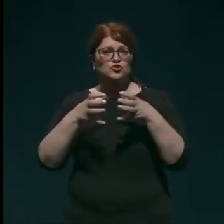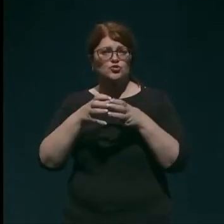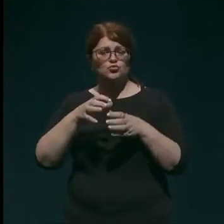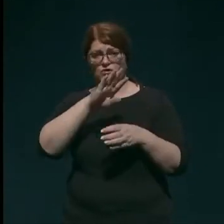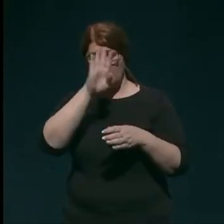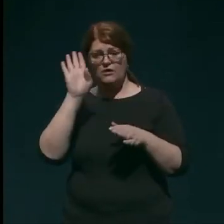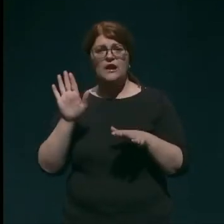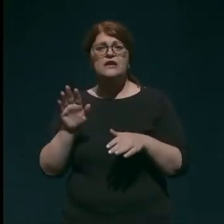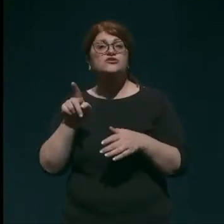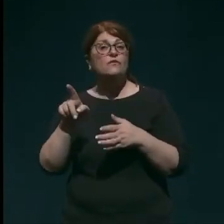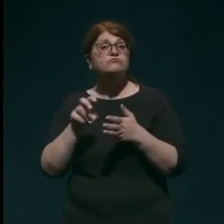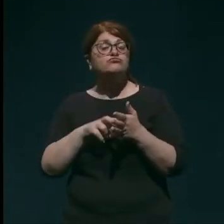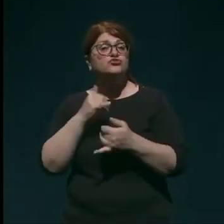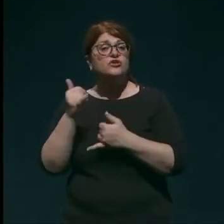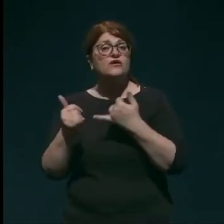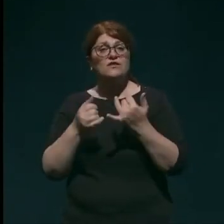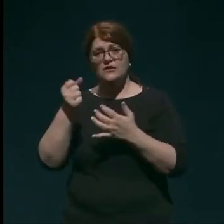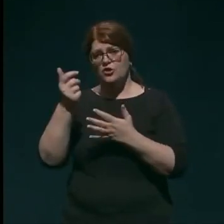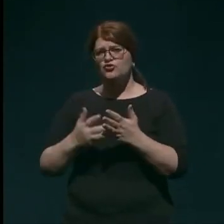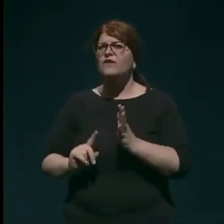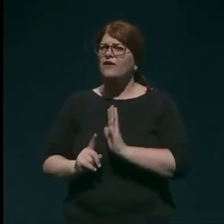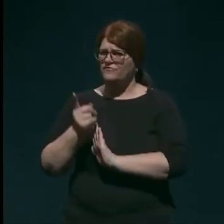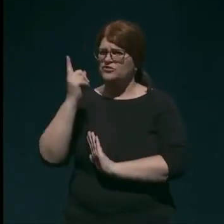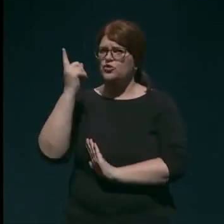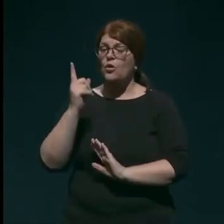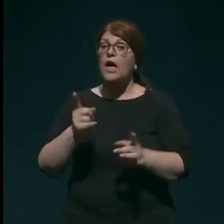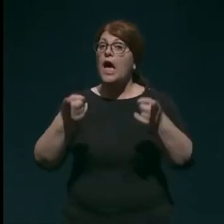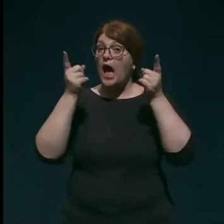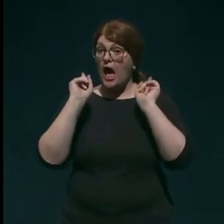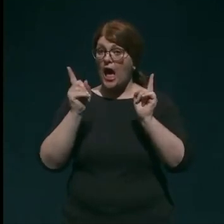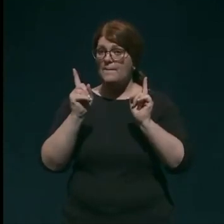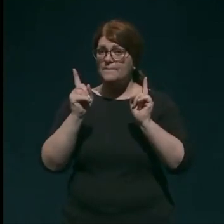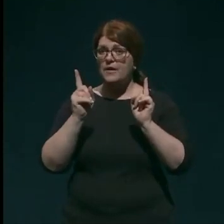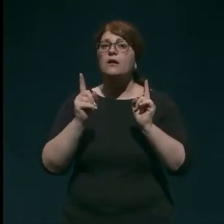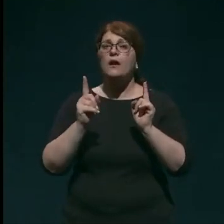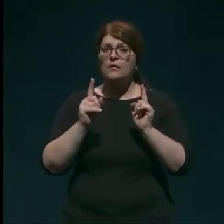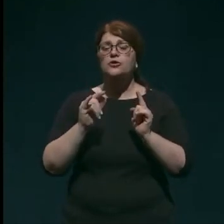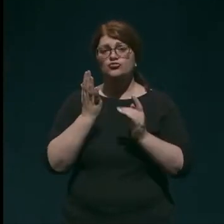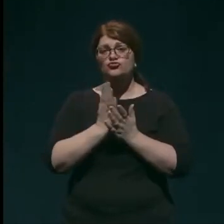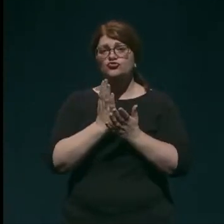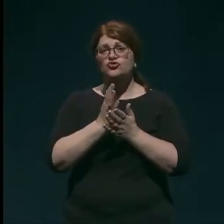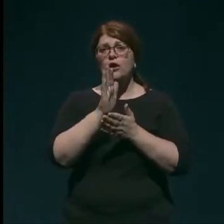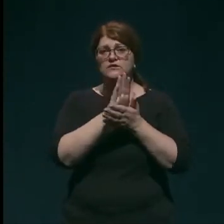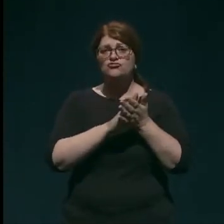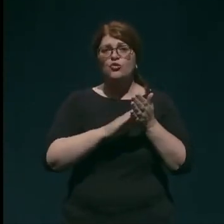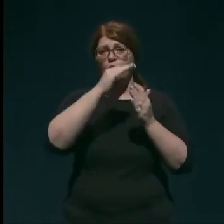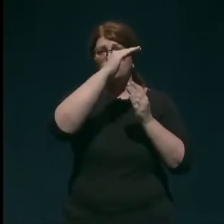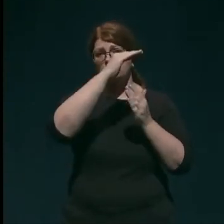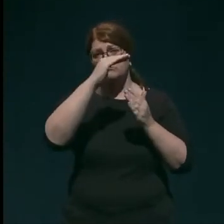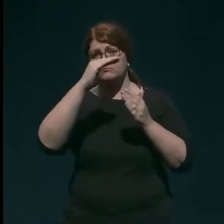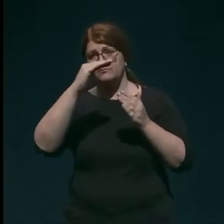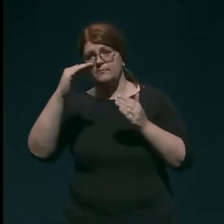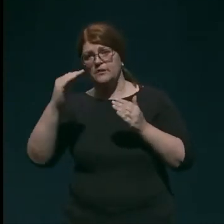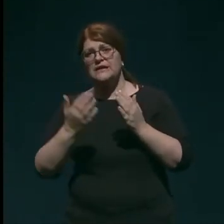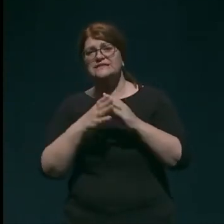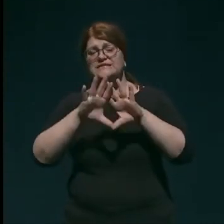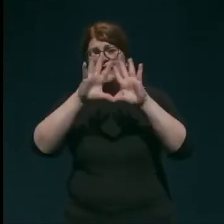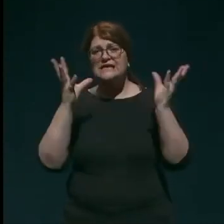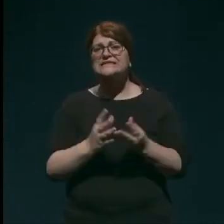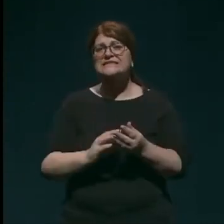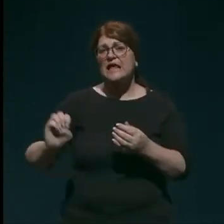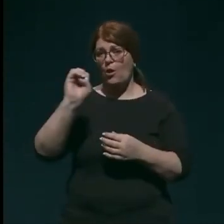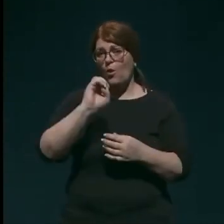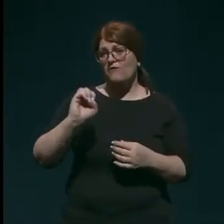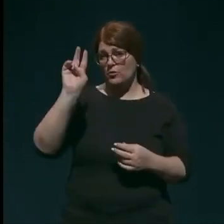še številke so precej visoke, ampak trend v upadanju je očiten za celo Evropsko unijo